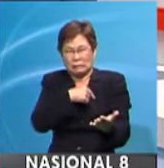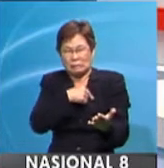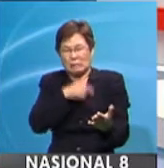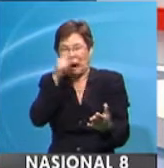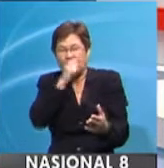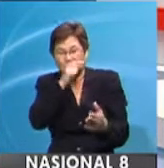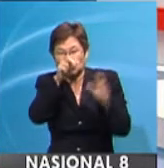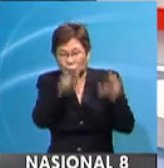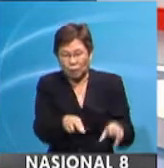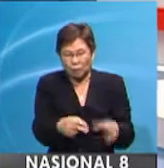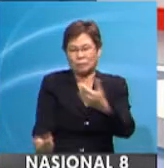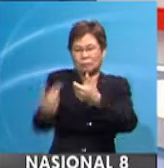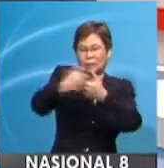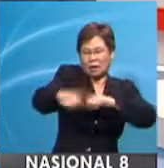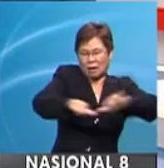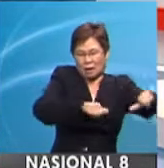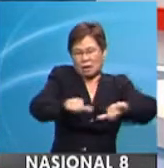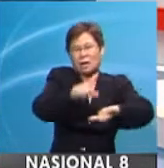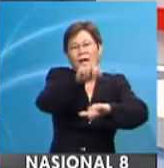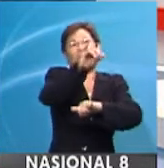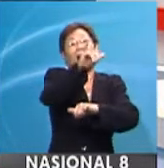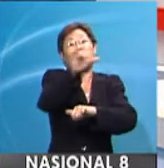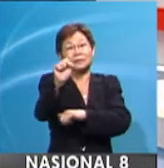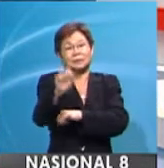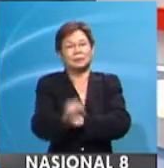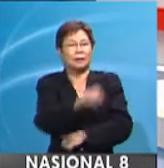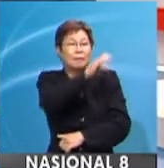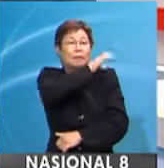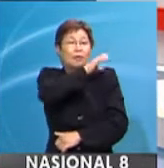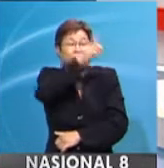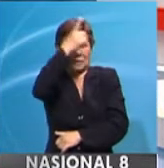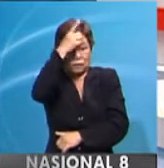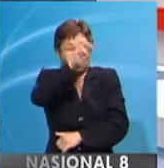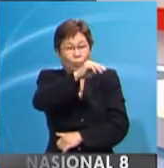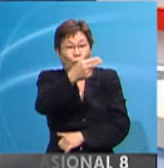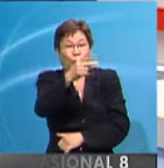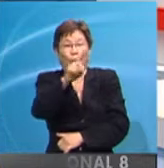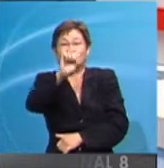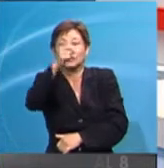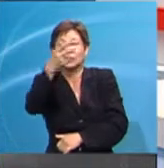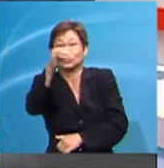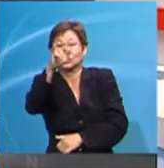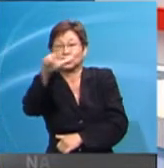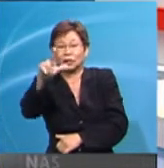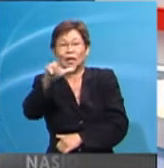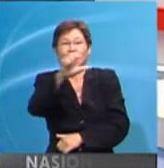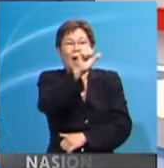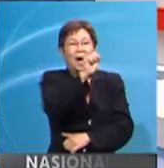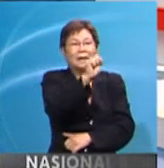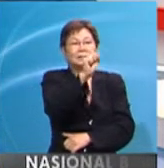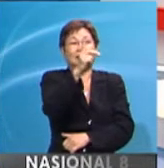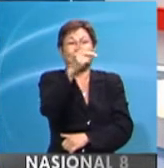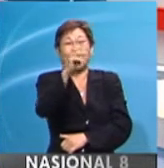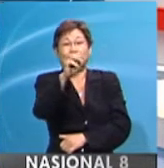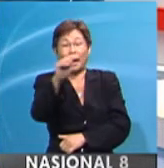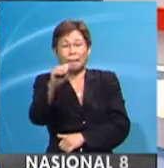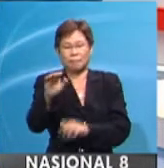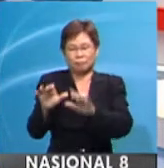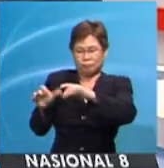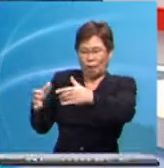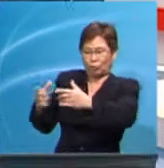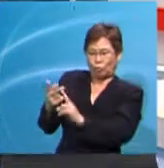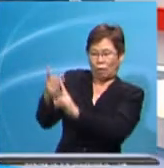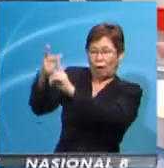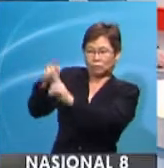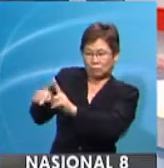rakyat menyertai aktiviti militan. Menurut pengerusinya, Datuk Mohamad Syaril Tarmizi, SKMM melalui satu pasukan khas